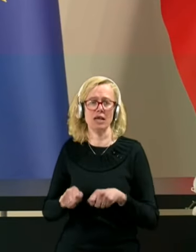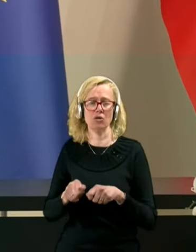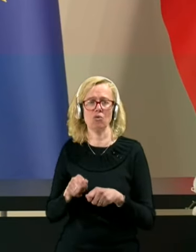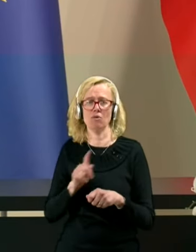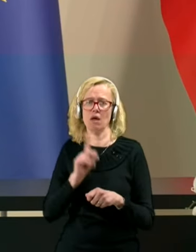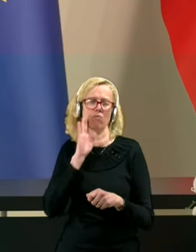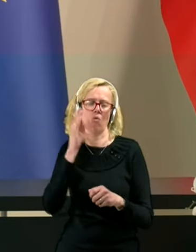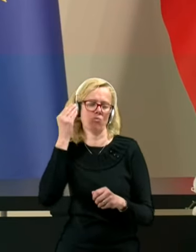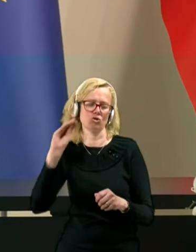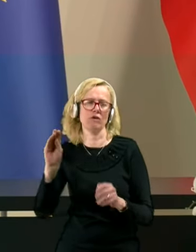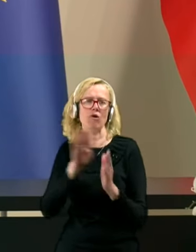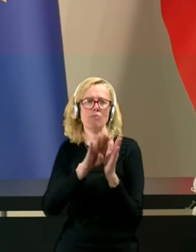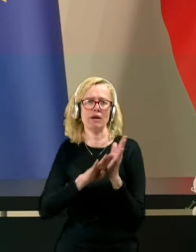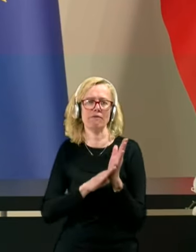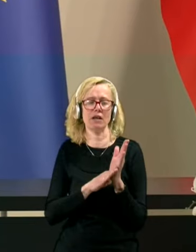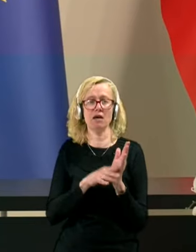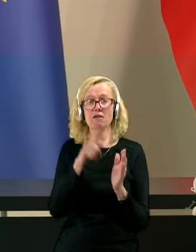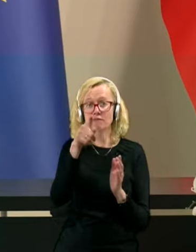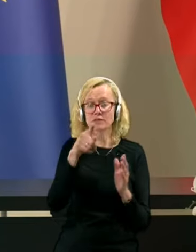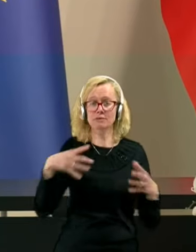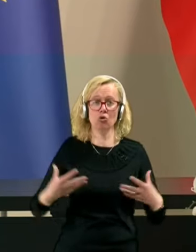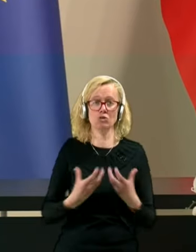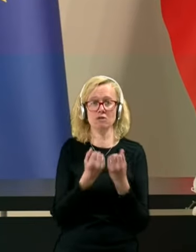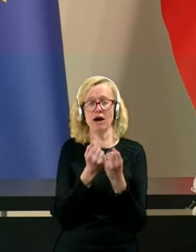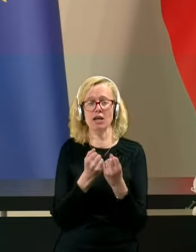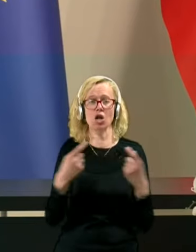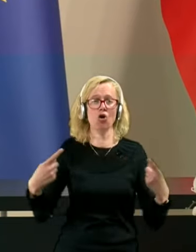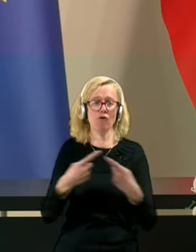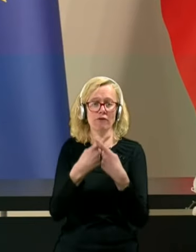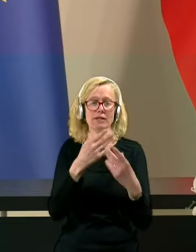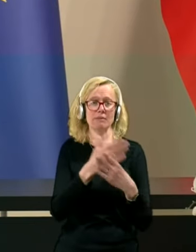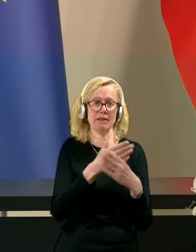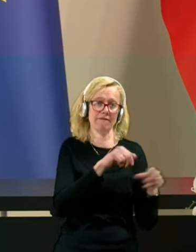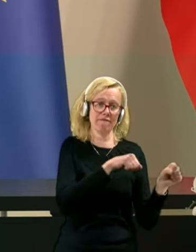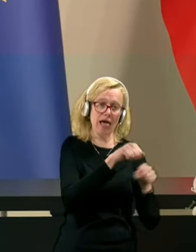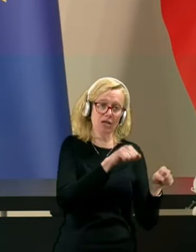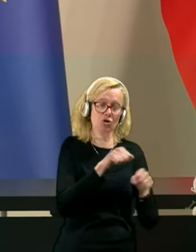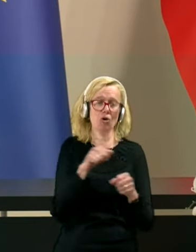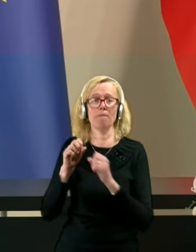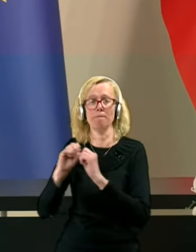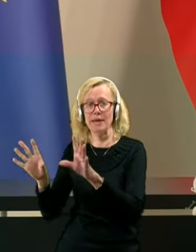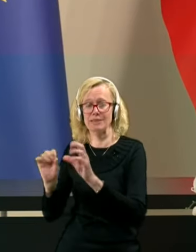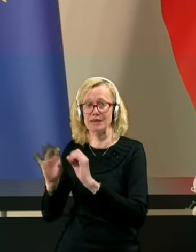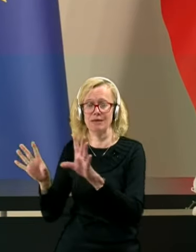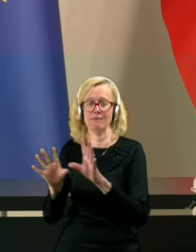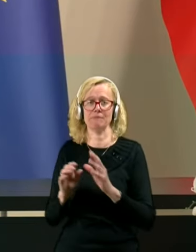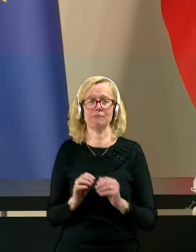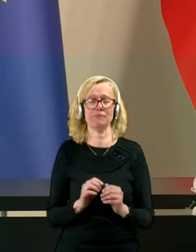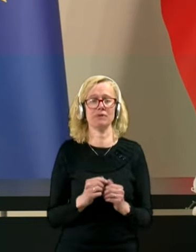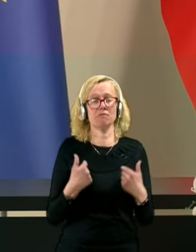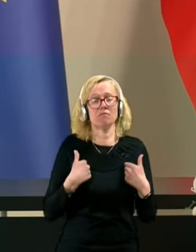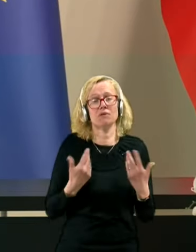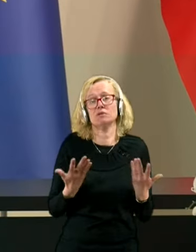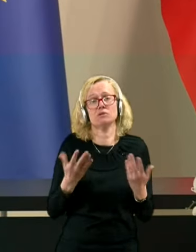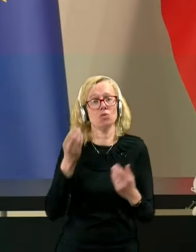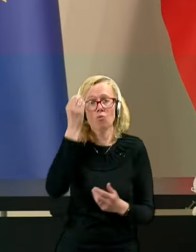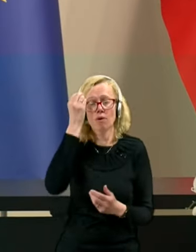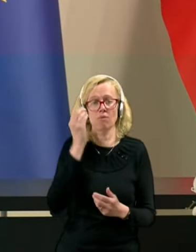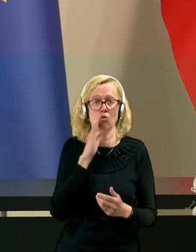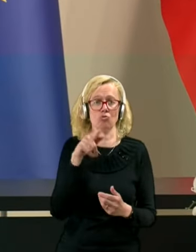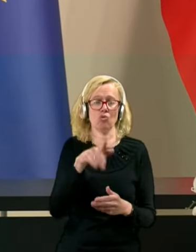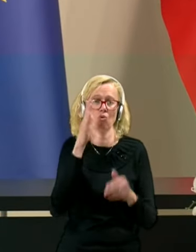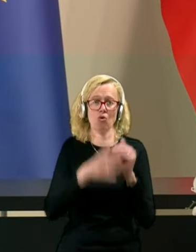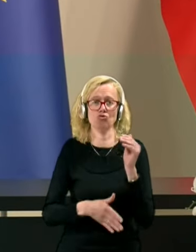držal. Vi ste pa ustvarili iz tega konflikt med vlado in medij. Tako da jaz upam, da se bo to